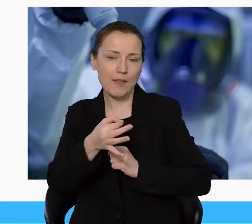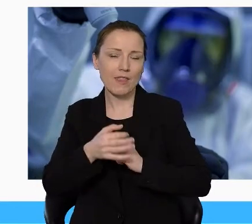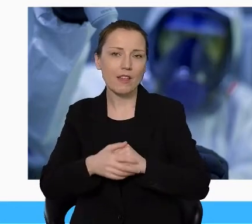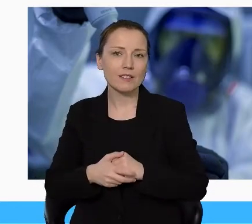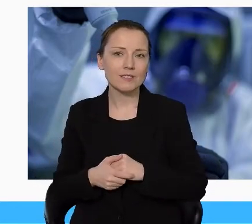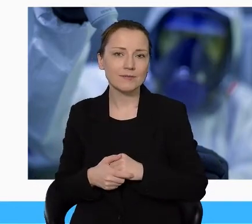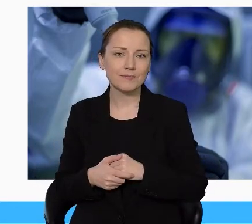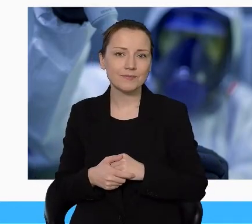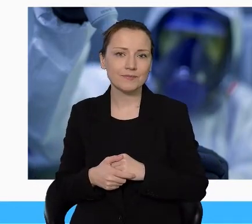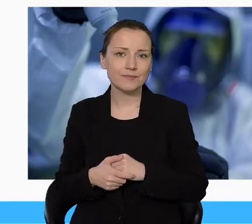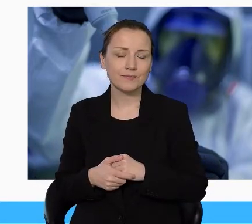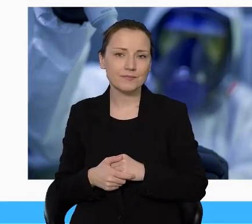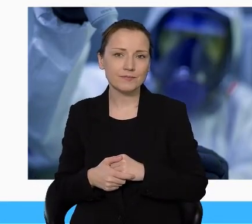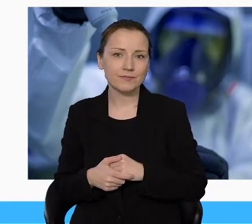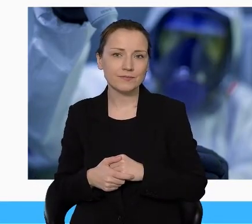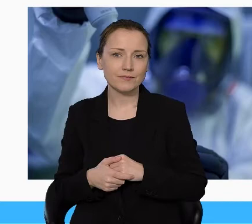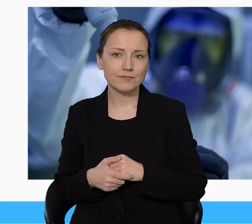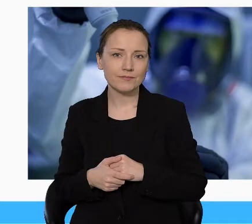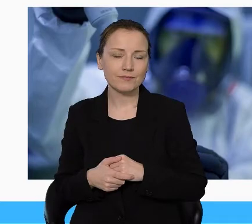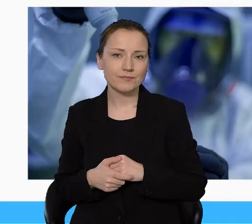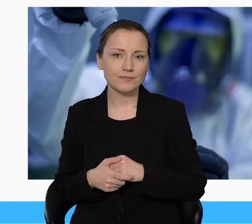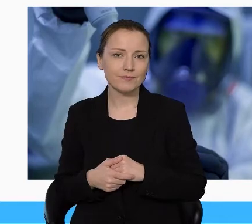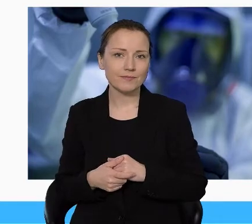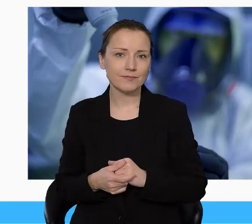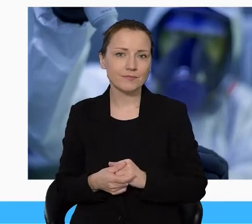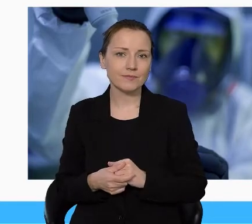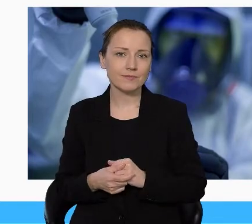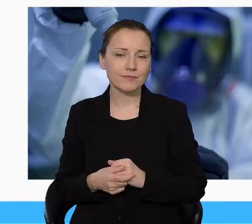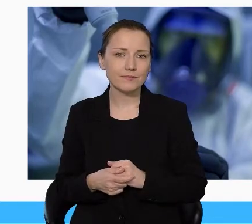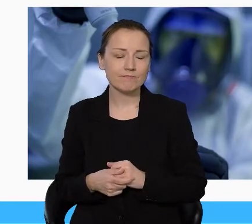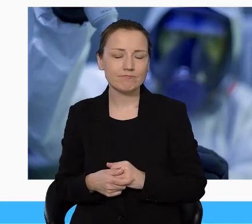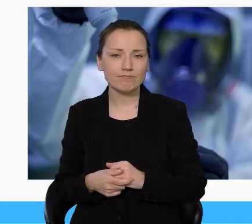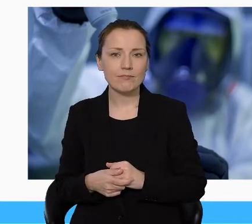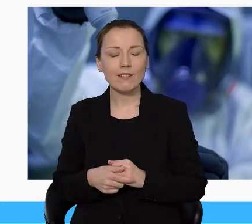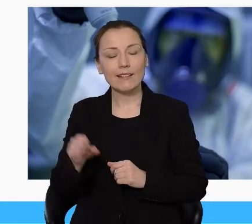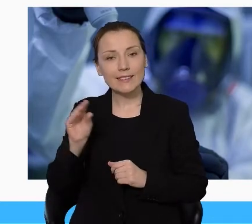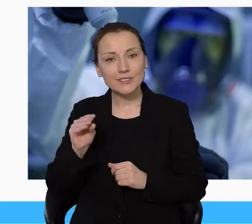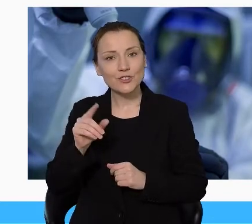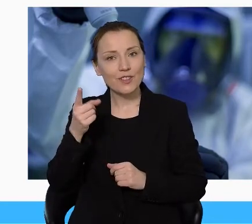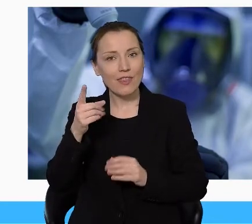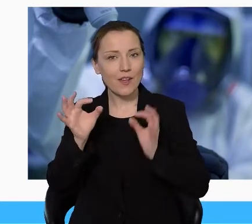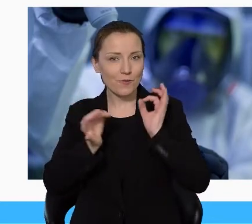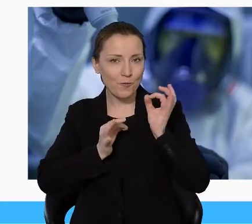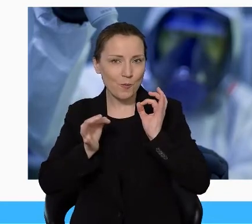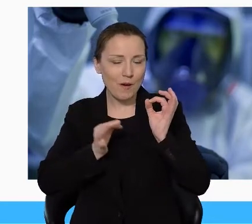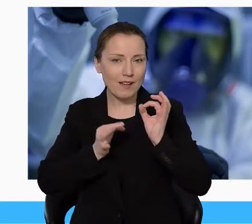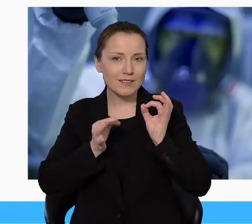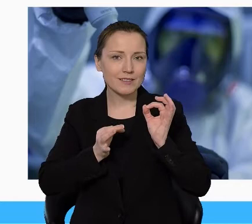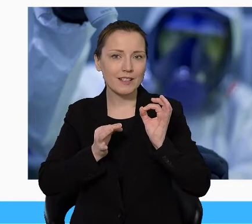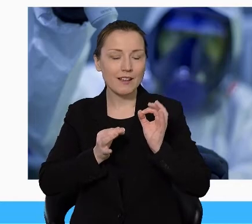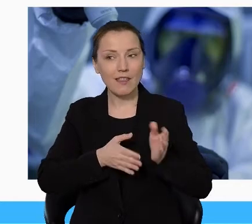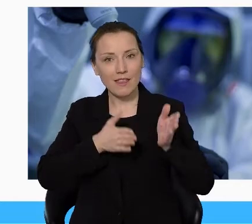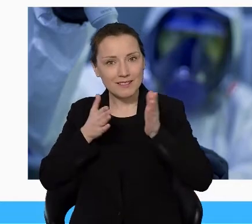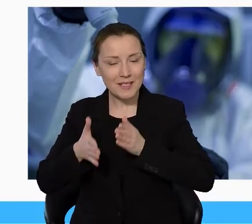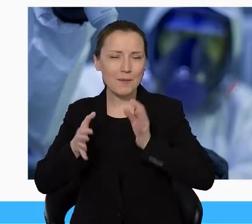dostajemy skierowanie na pobranie takiego wymazu. Jeszcze jedna informacja, czy jeszcze